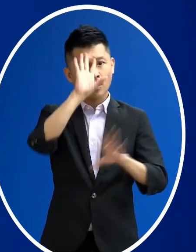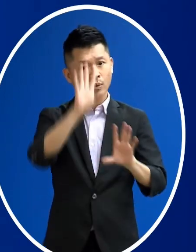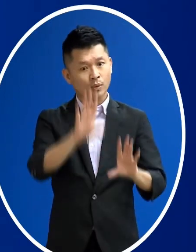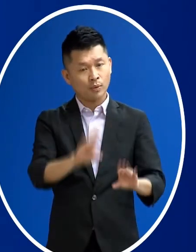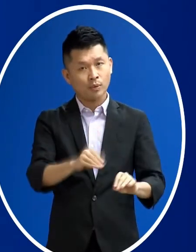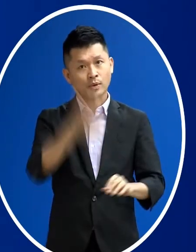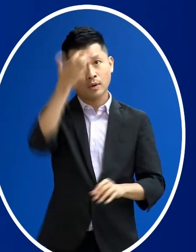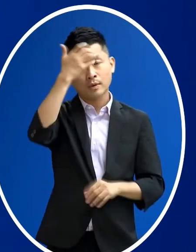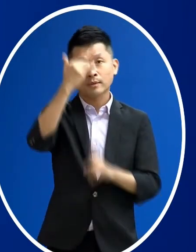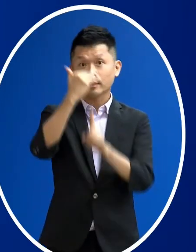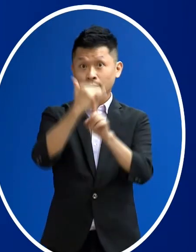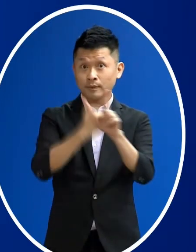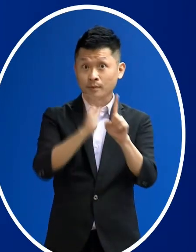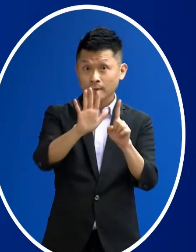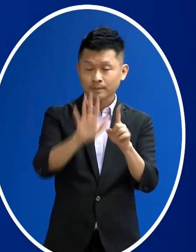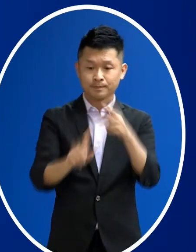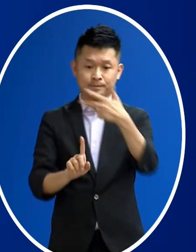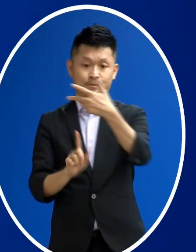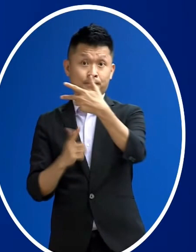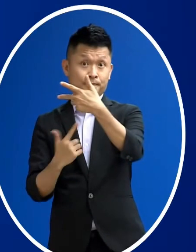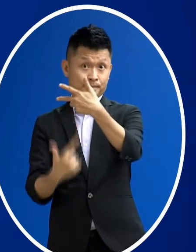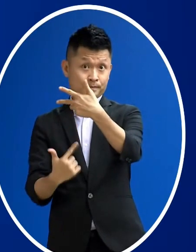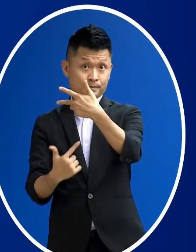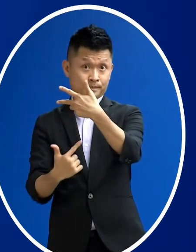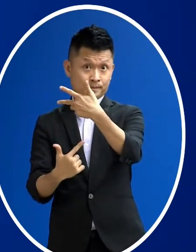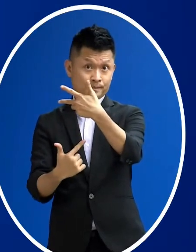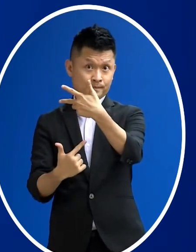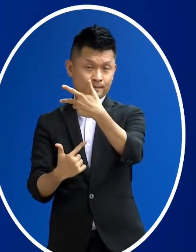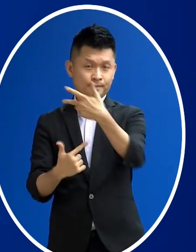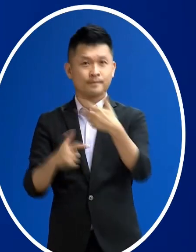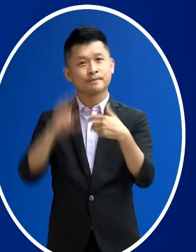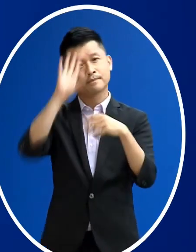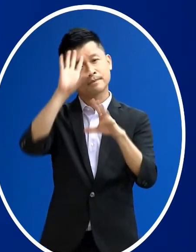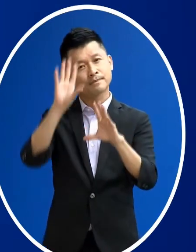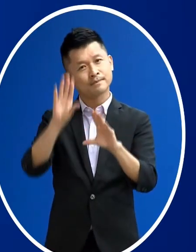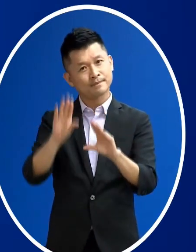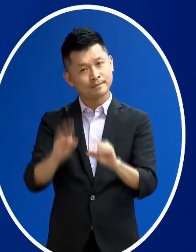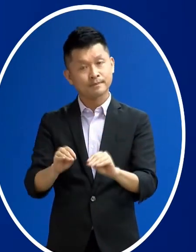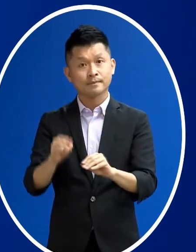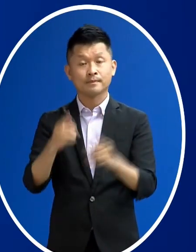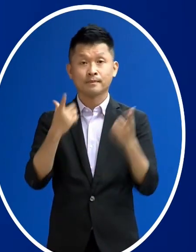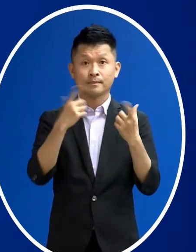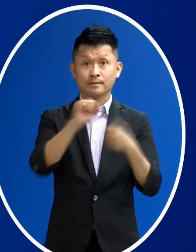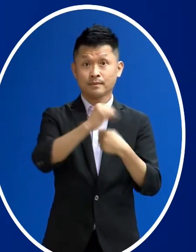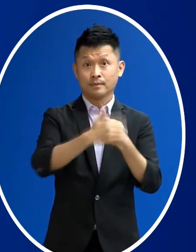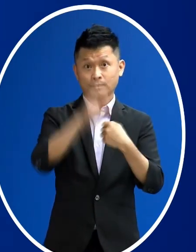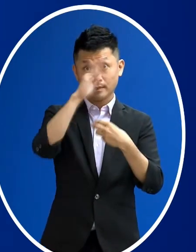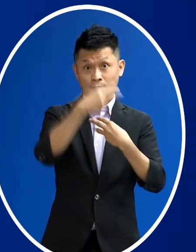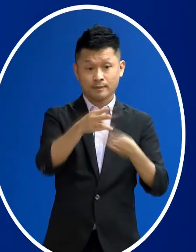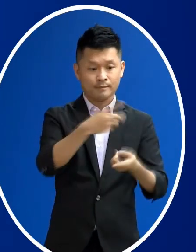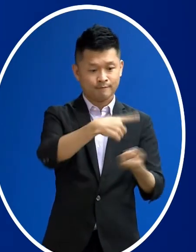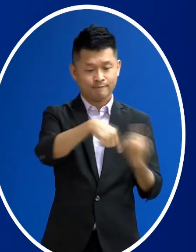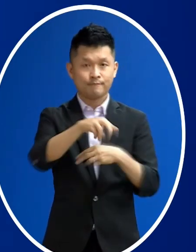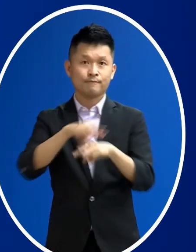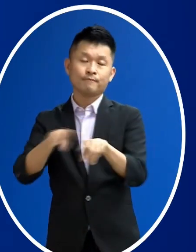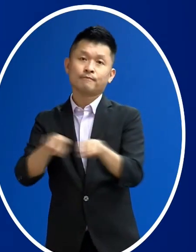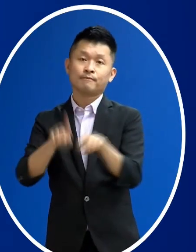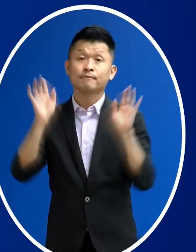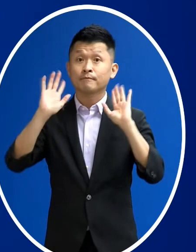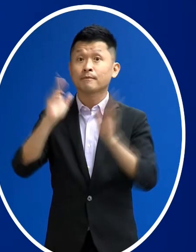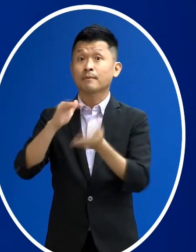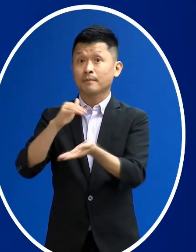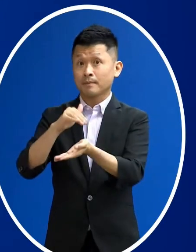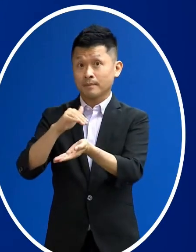也退燒 7月6號的時候 已經病況好轉 由家務病房轉出 至一般的這個兒科病房